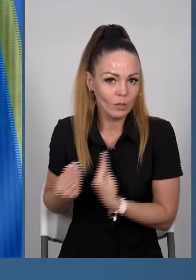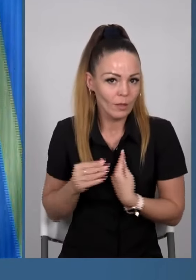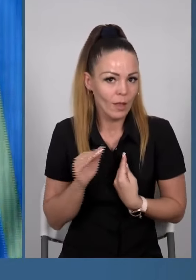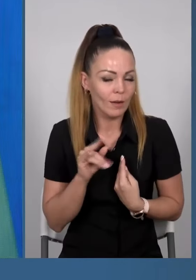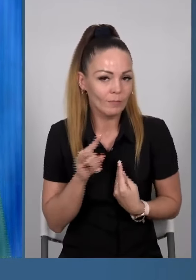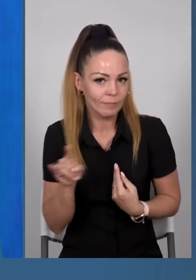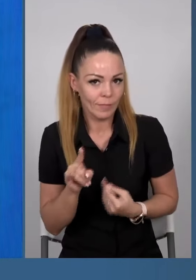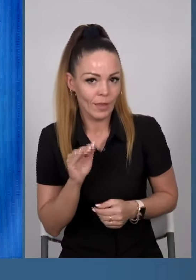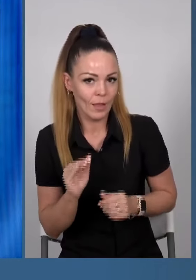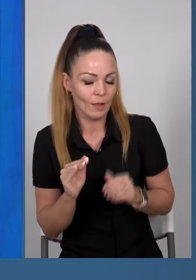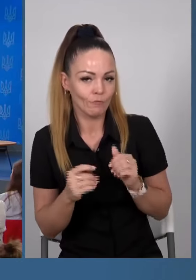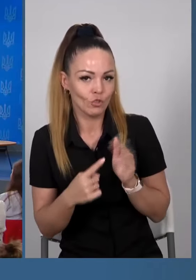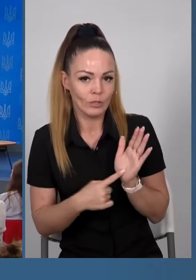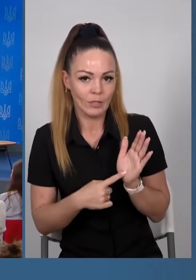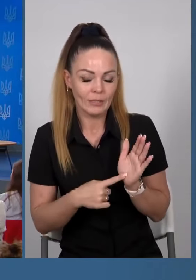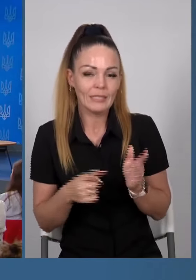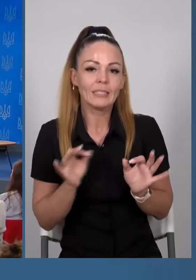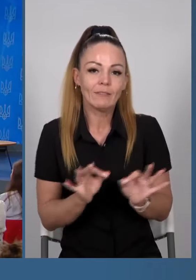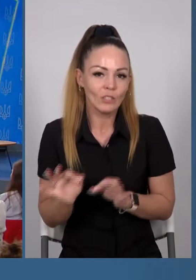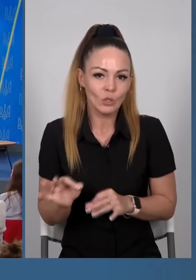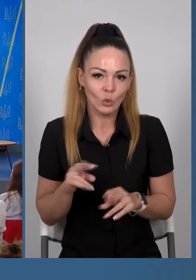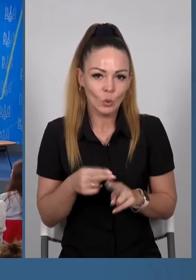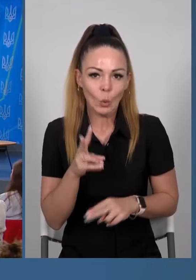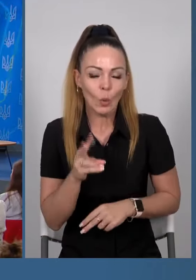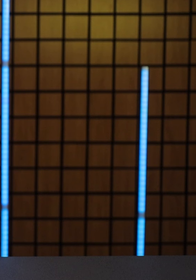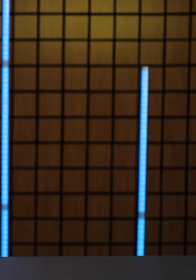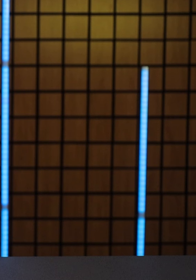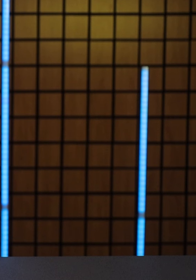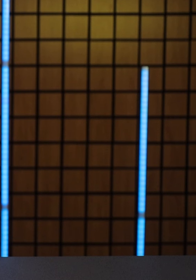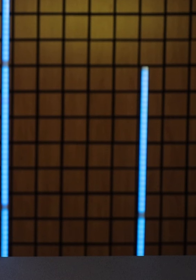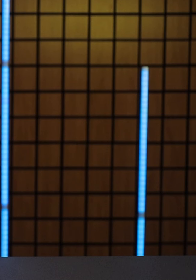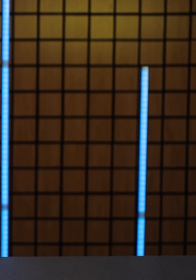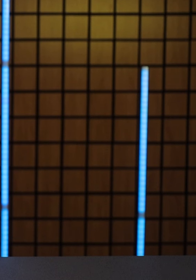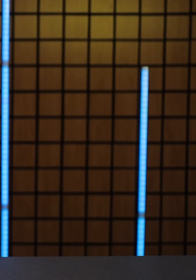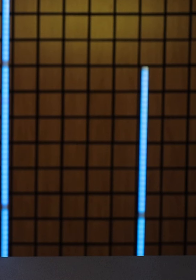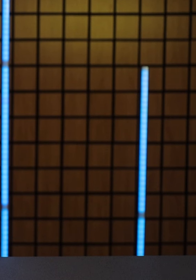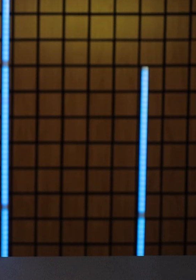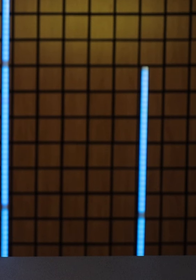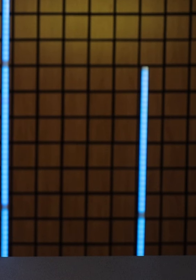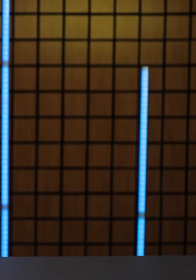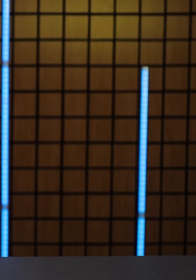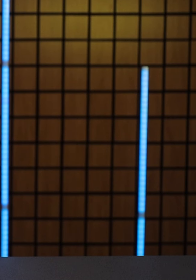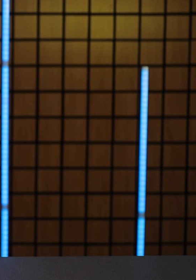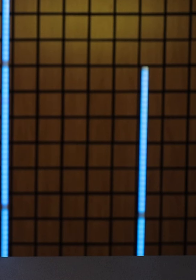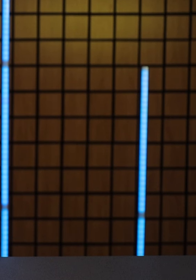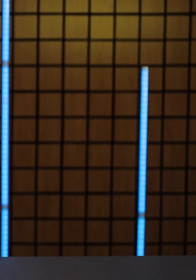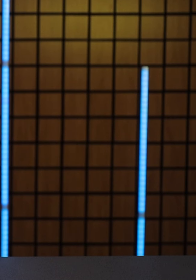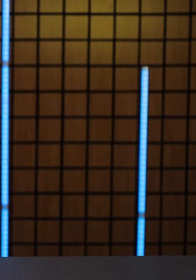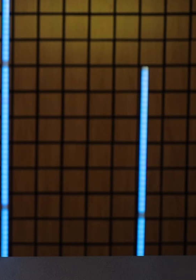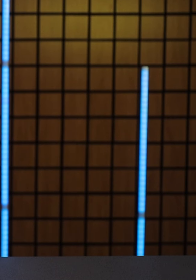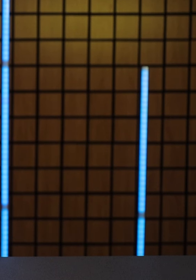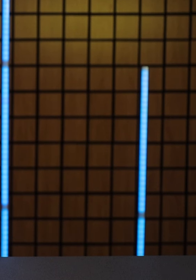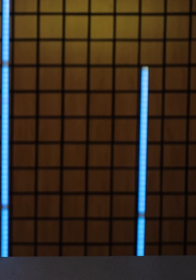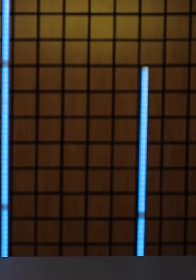Звісно, цього не дасять. Досить у нас їх небагато. Договір зарешт до продовження транзитного російського газу через